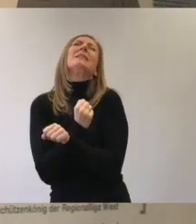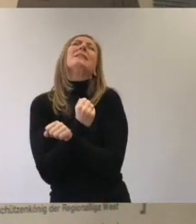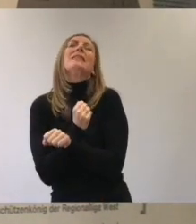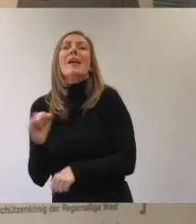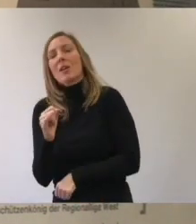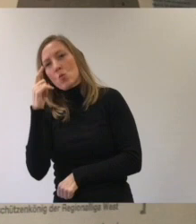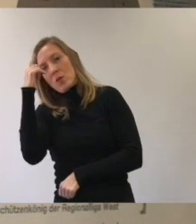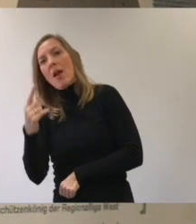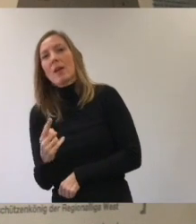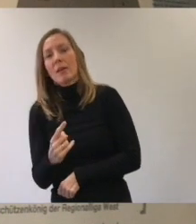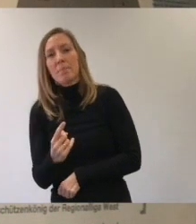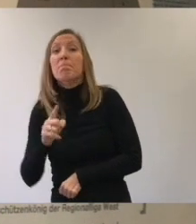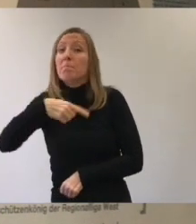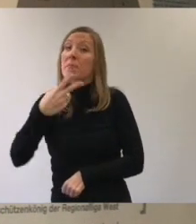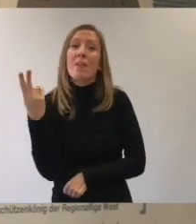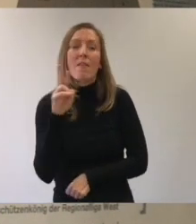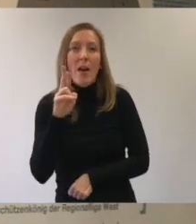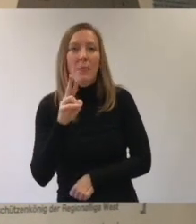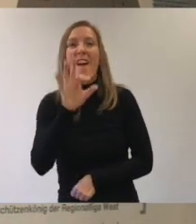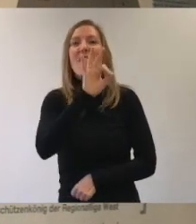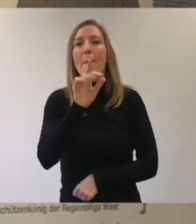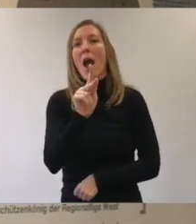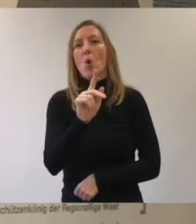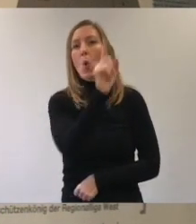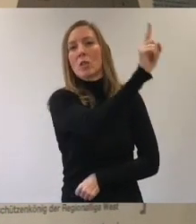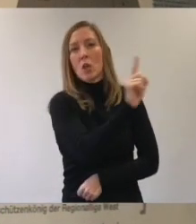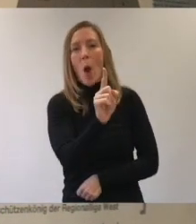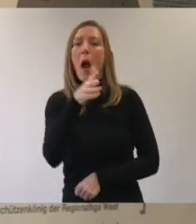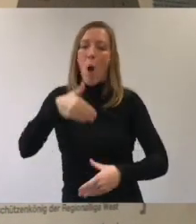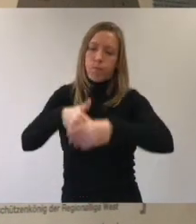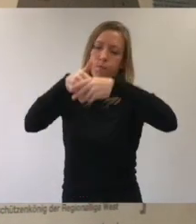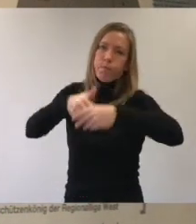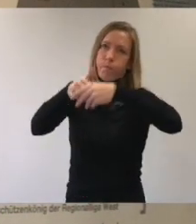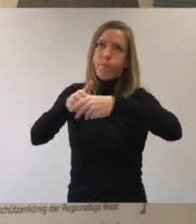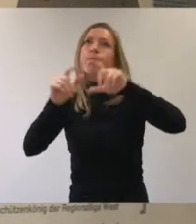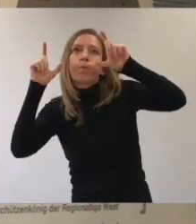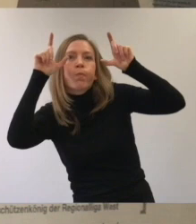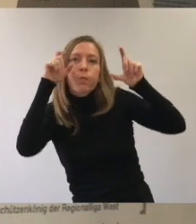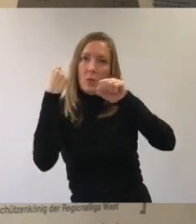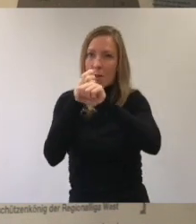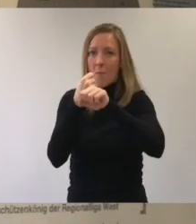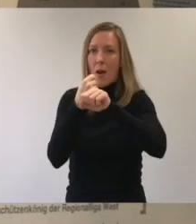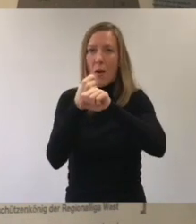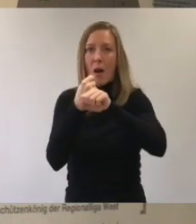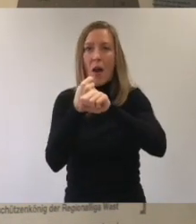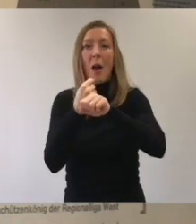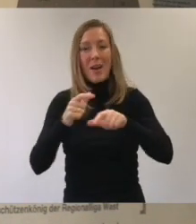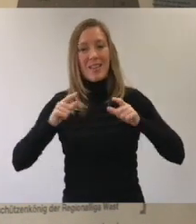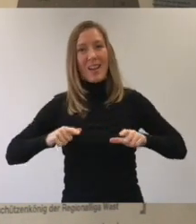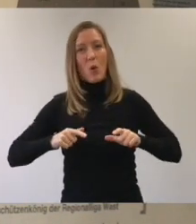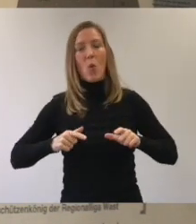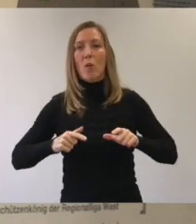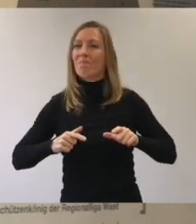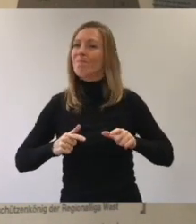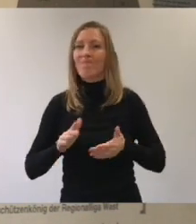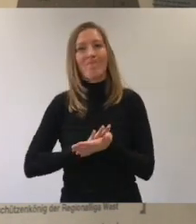Verdammt, denkt Ingo. Als nächstes kommt Fabian Kunze. Er schüttelt Hände und macht Fotos mit den Fans. Aber er hat